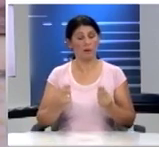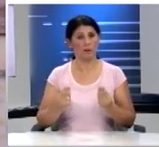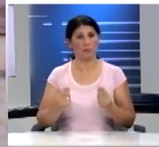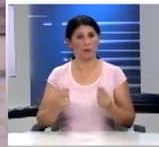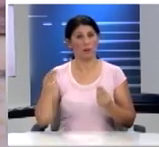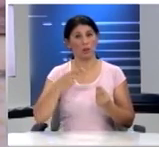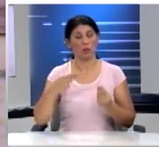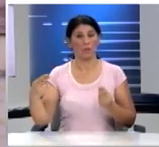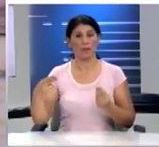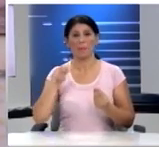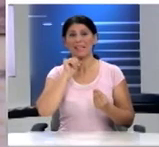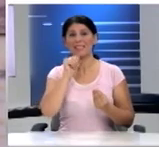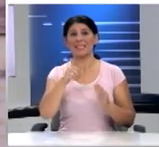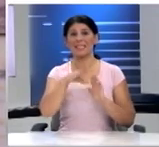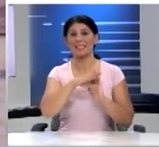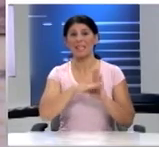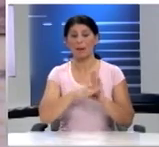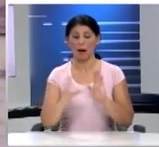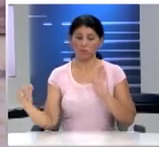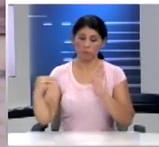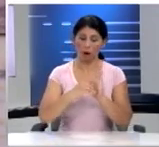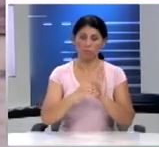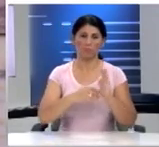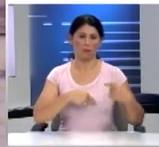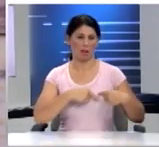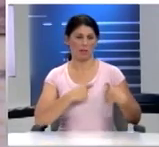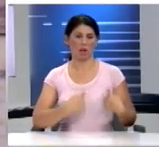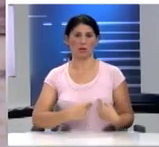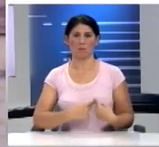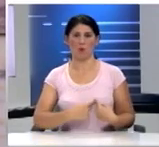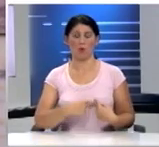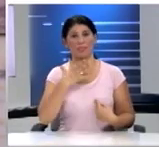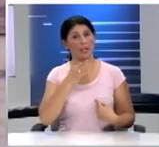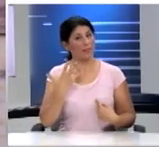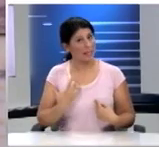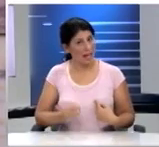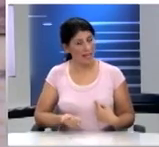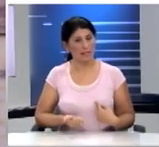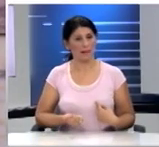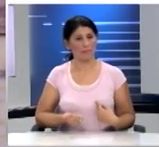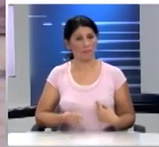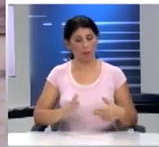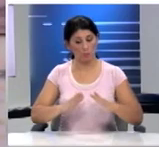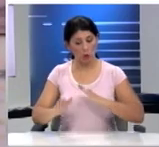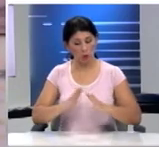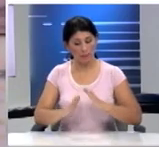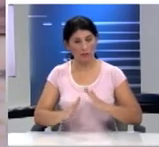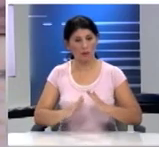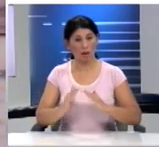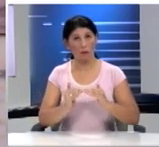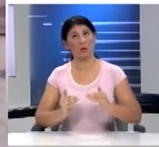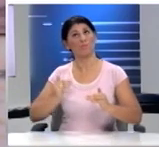και για την συνταγματικοποίηση του εθελοντισμού να υπάρξει δηλαδή μια προστασία από τον